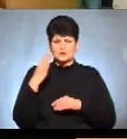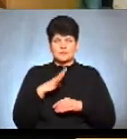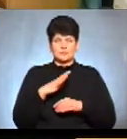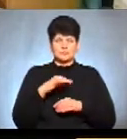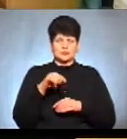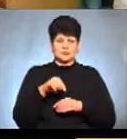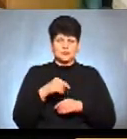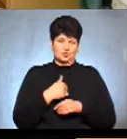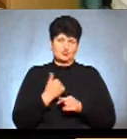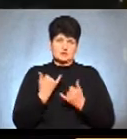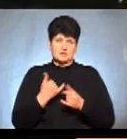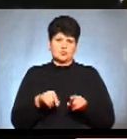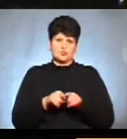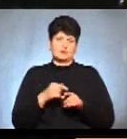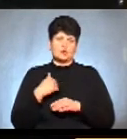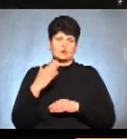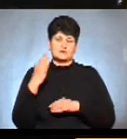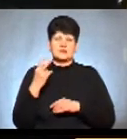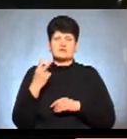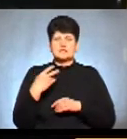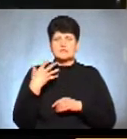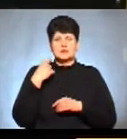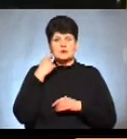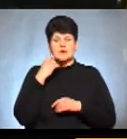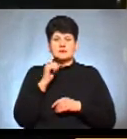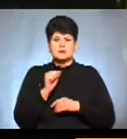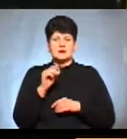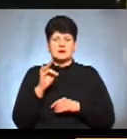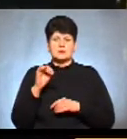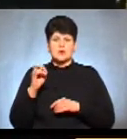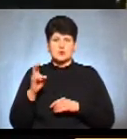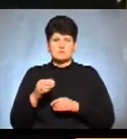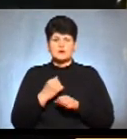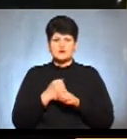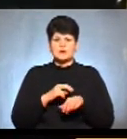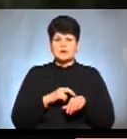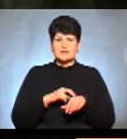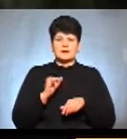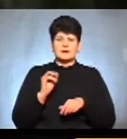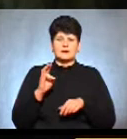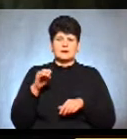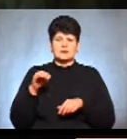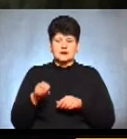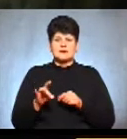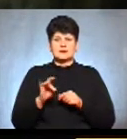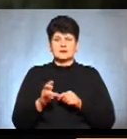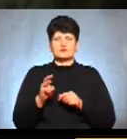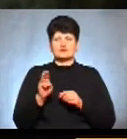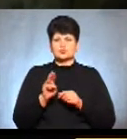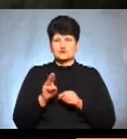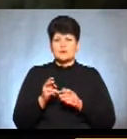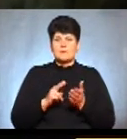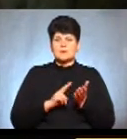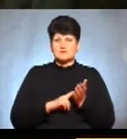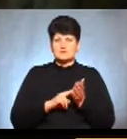Хочу і зараз проголосувати. 25-річна Анастасія Робкалюк працює лікарем інтерном у Шумську, прописана в Тернополі. Прийшла, щоб